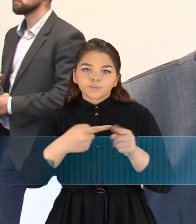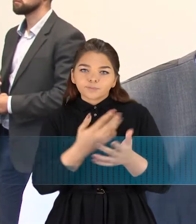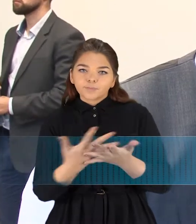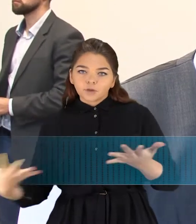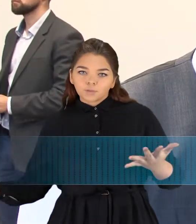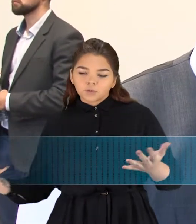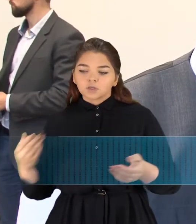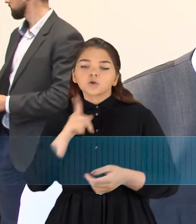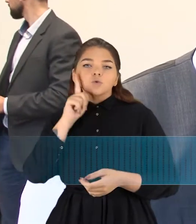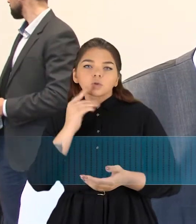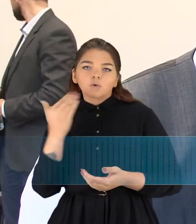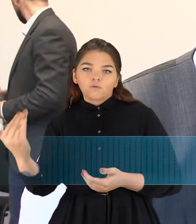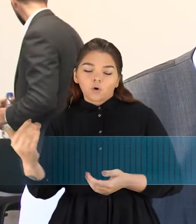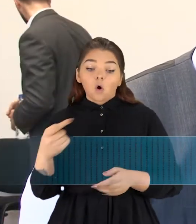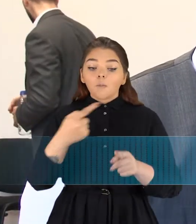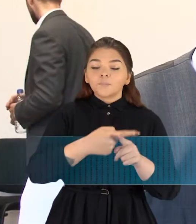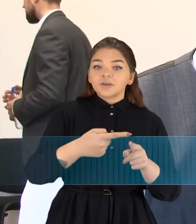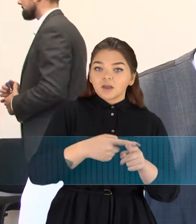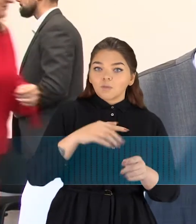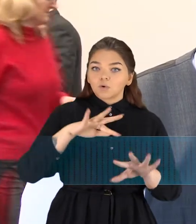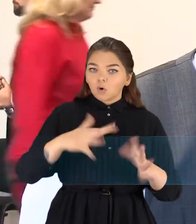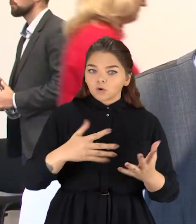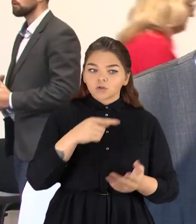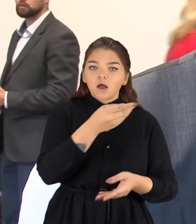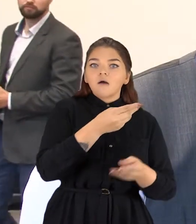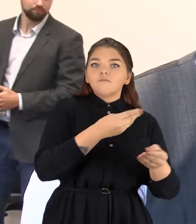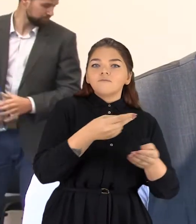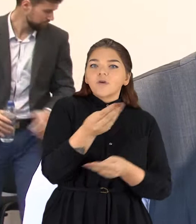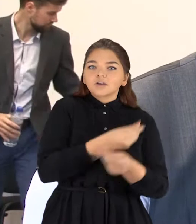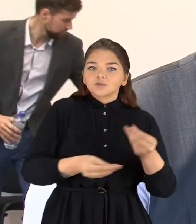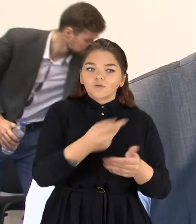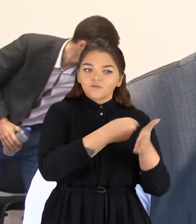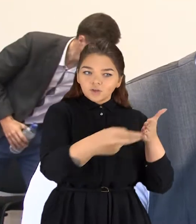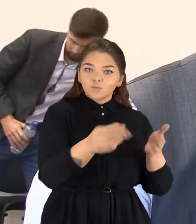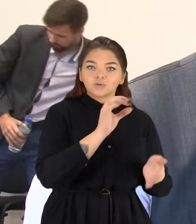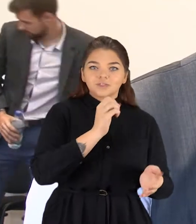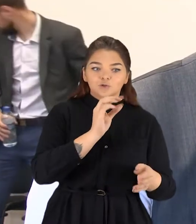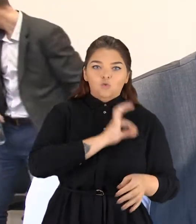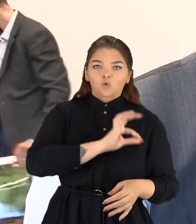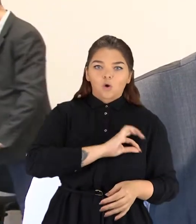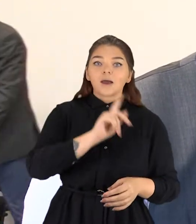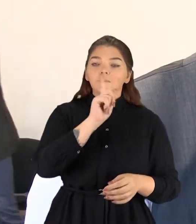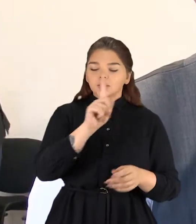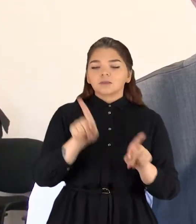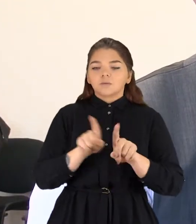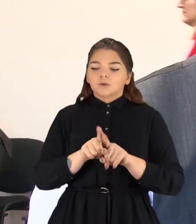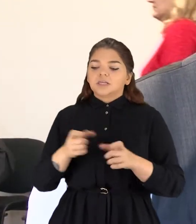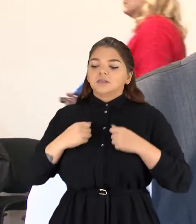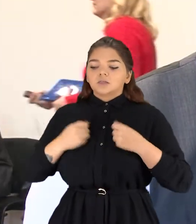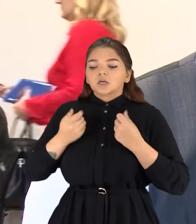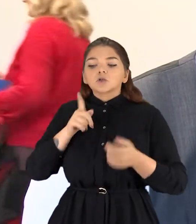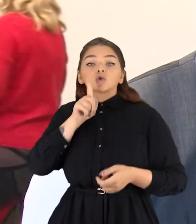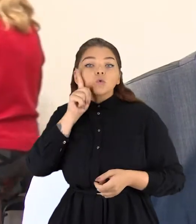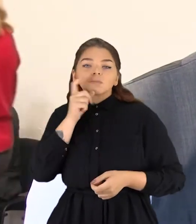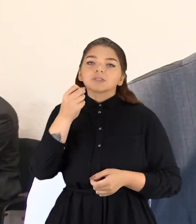jaunimui ir priemonės, su kuriuo dažniausiai dirba verslo įmonės, bet jos bus taikamas jaunimui. Kad jauniai jaunimas,